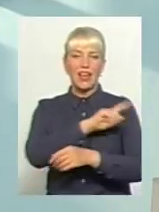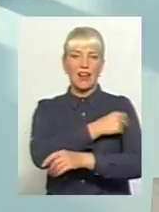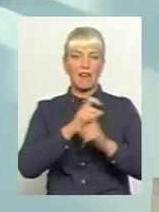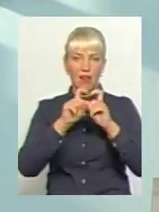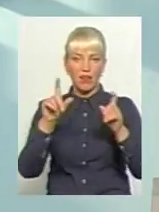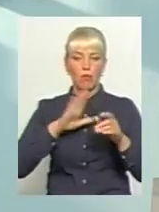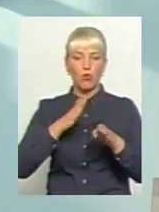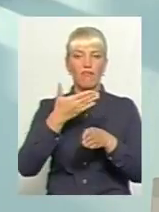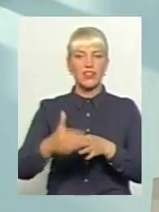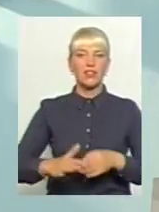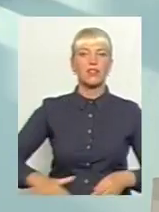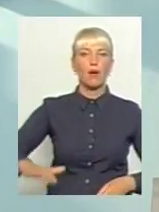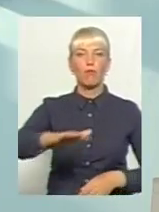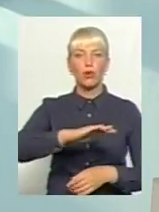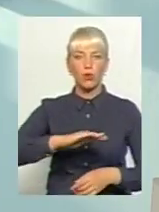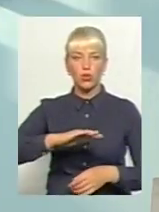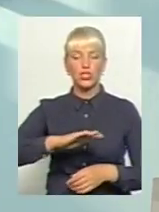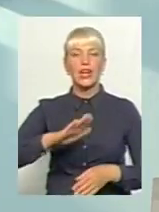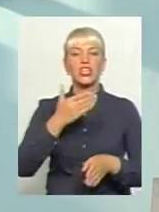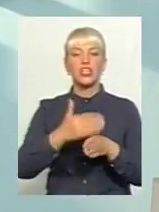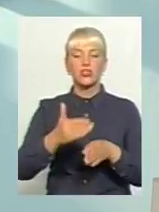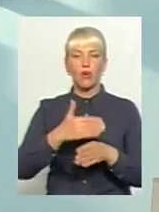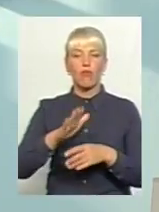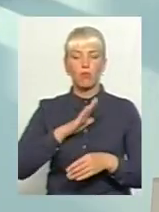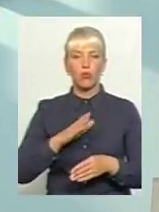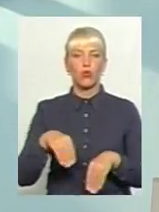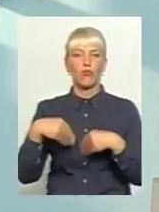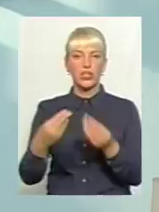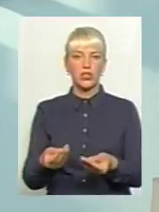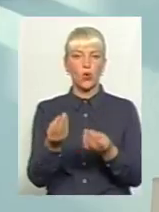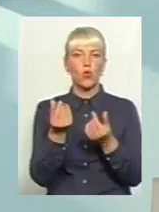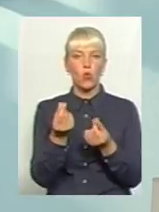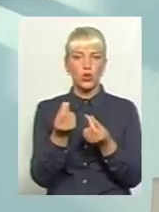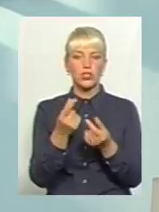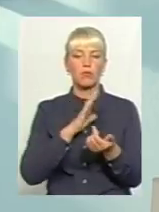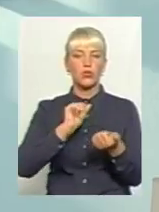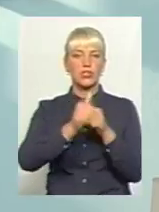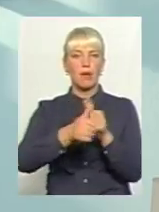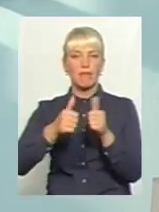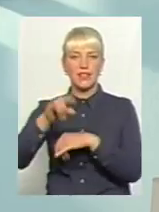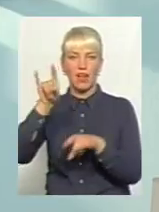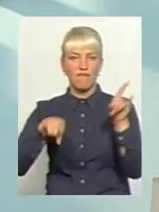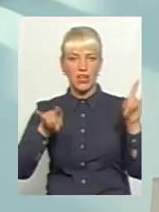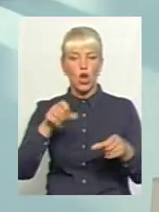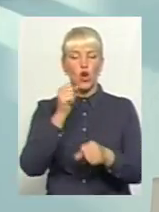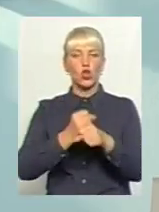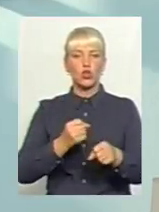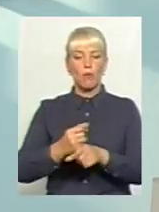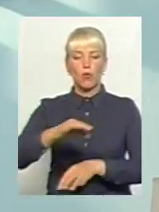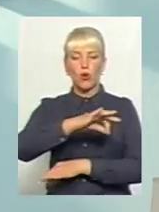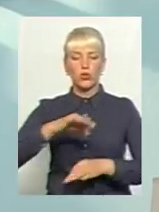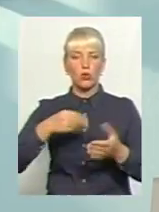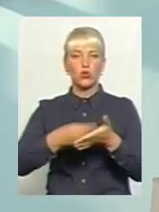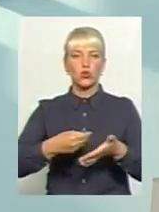філію. Частково були навіть виділені кошти, і ми зробили заміну вікон розробку проєктно-кошторисної